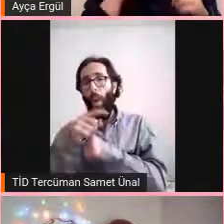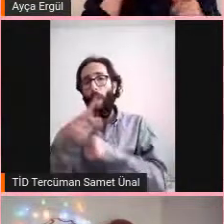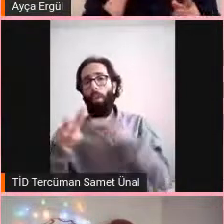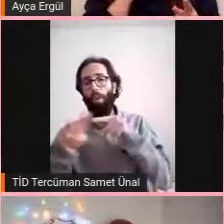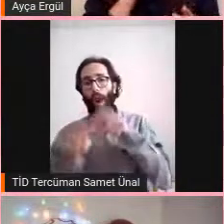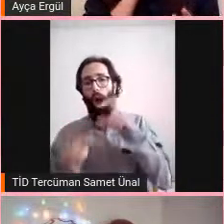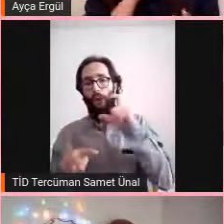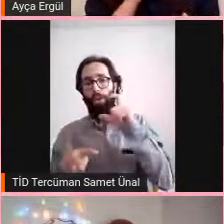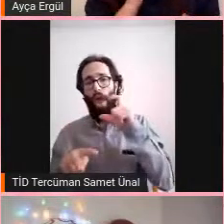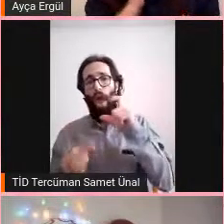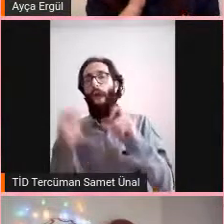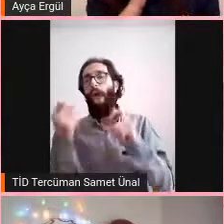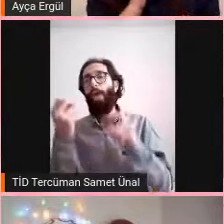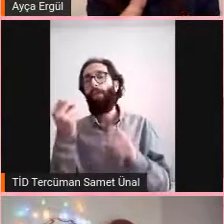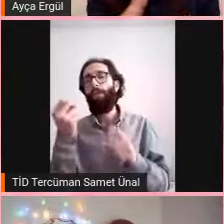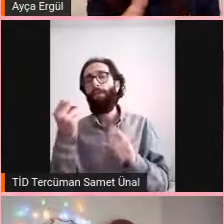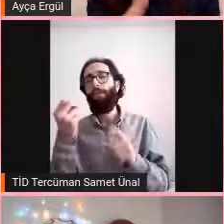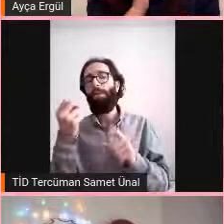toplum halinde